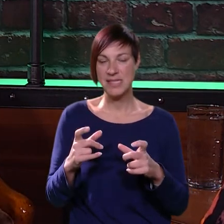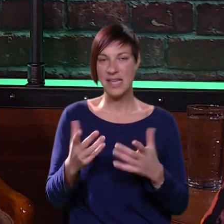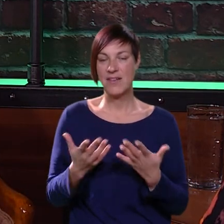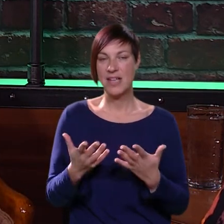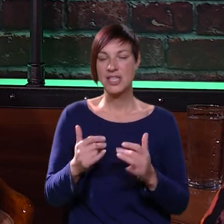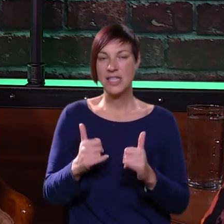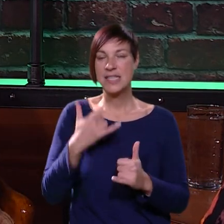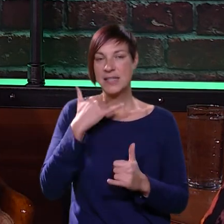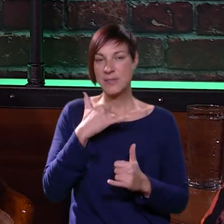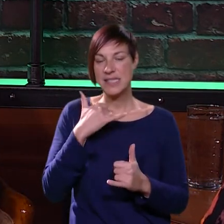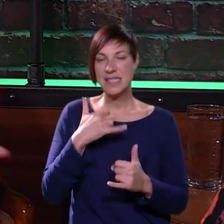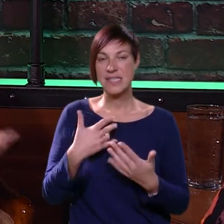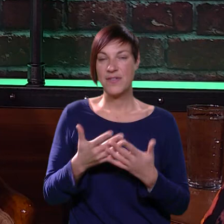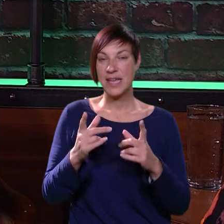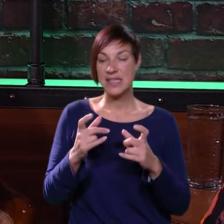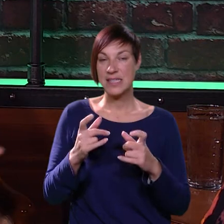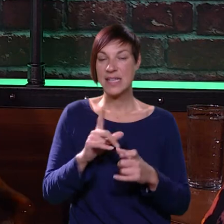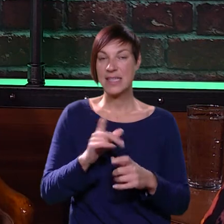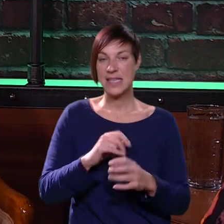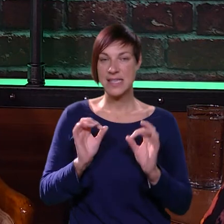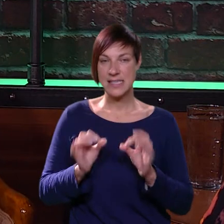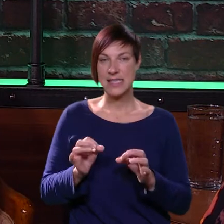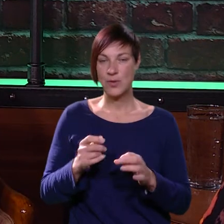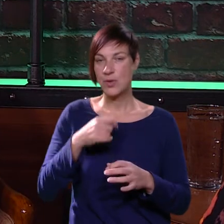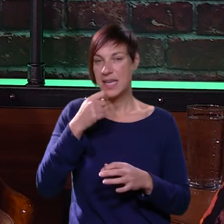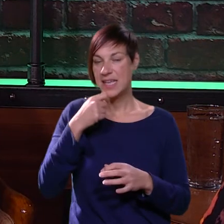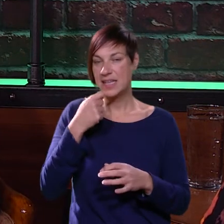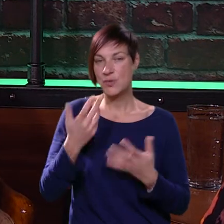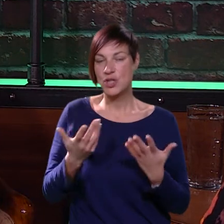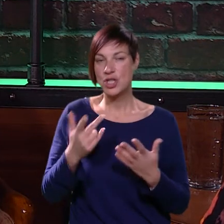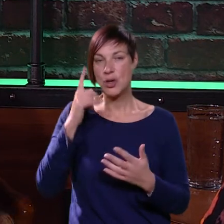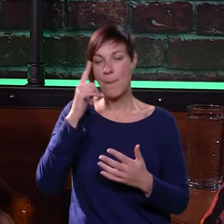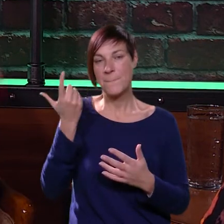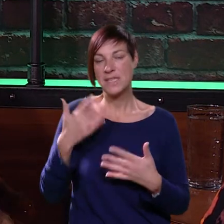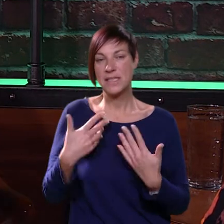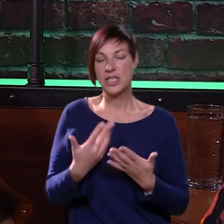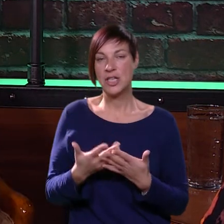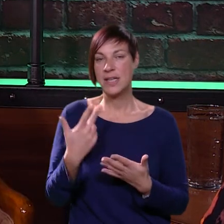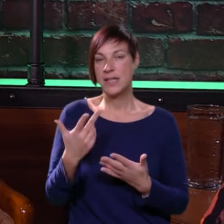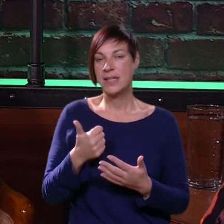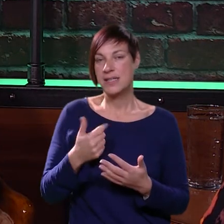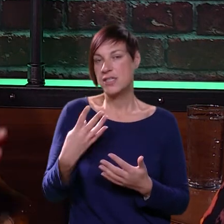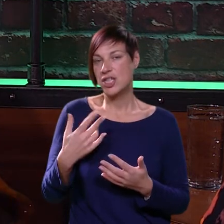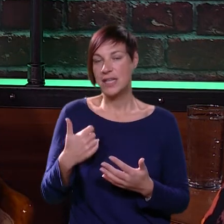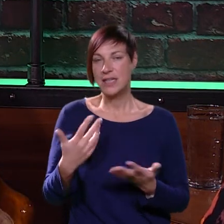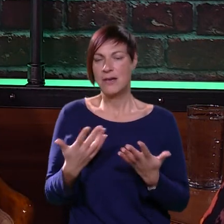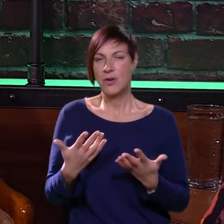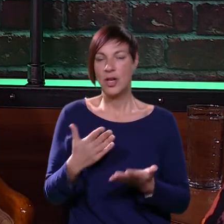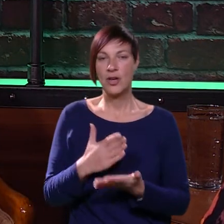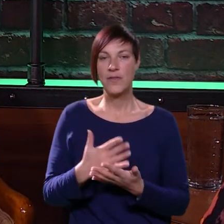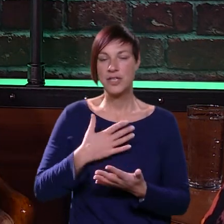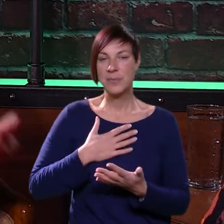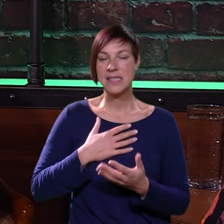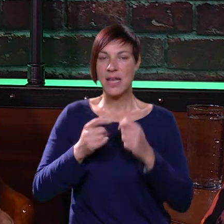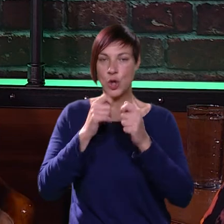slikovala, što će sa me zazove, neka znao slikaka, nije sigurno, zove jedan, to, to, što misliš toliko, tri jedinice, četiri jedinice,